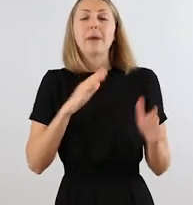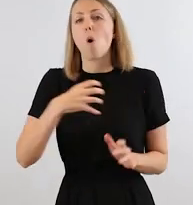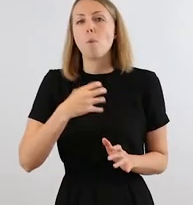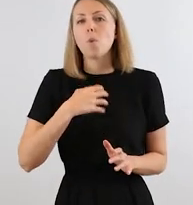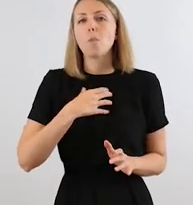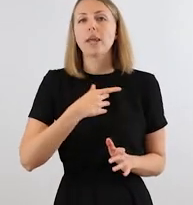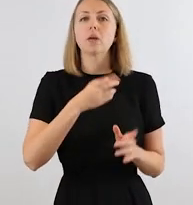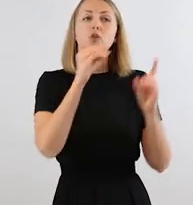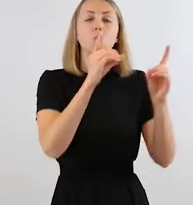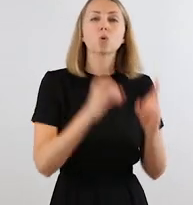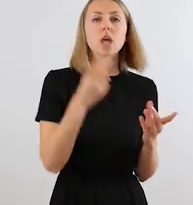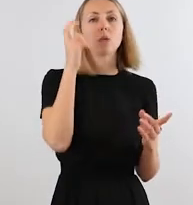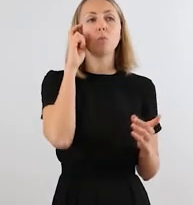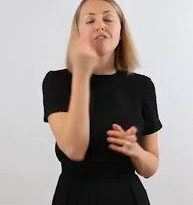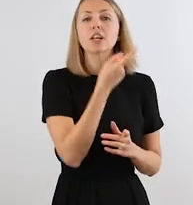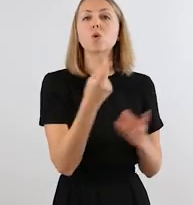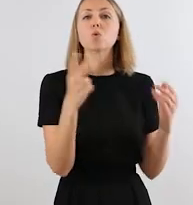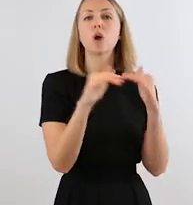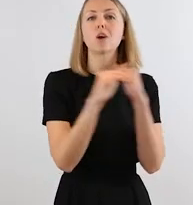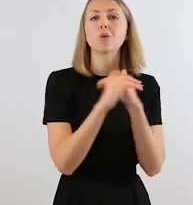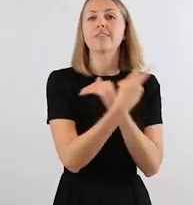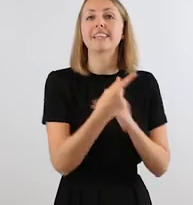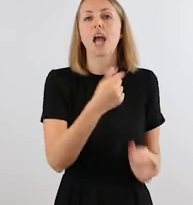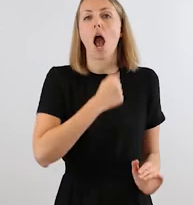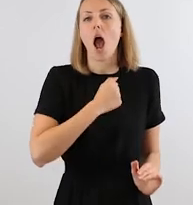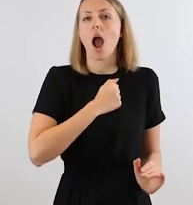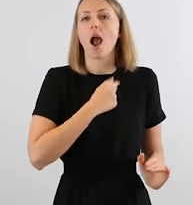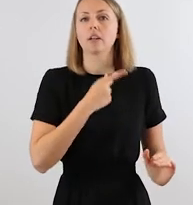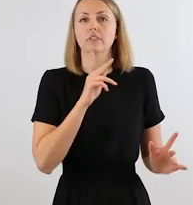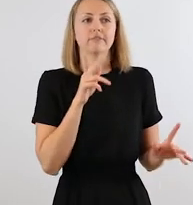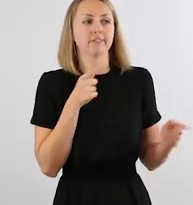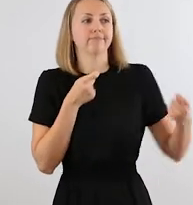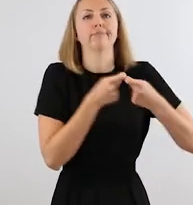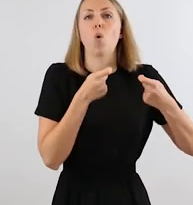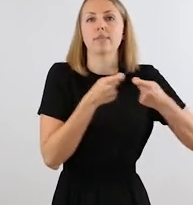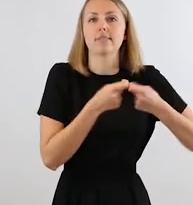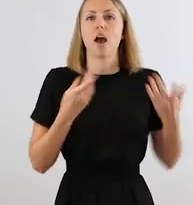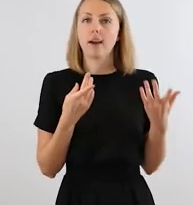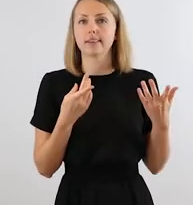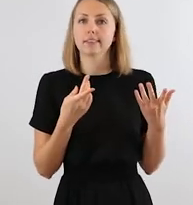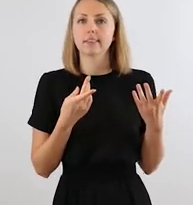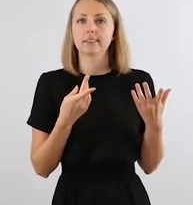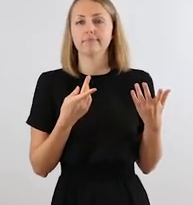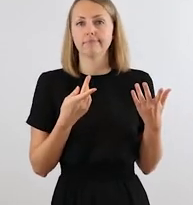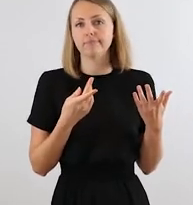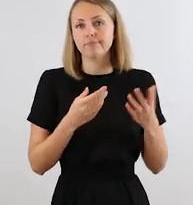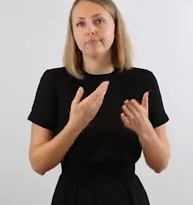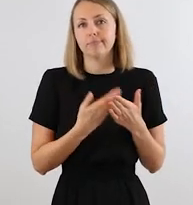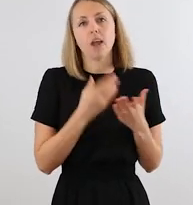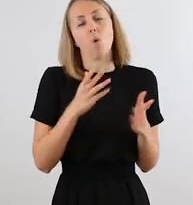auch Berührungsängste, also Berührungsängste abzubauen, eben auf beiden Seiten, sowohl Dozenten,